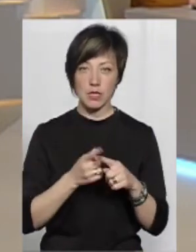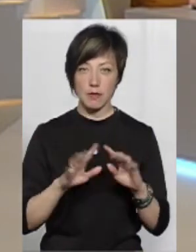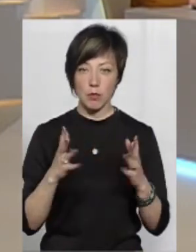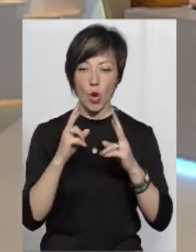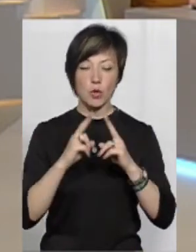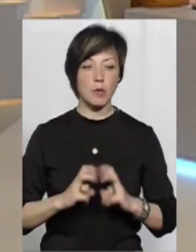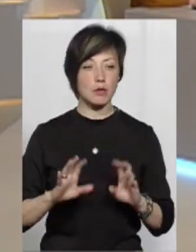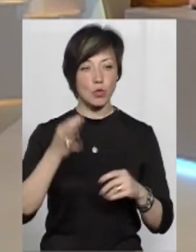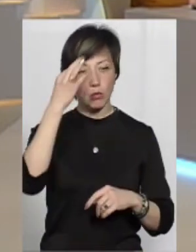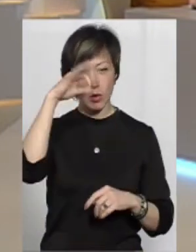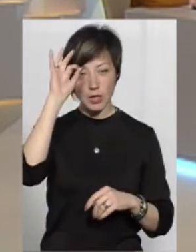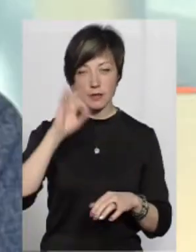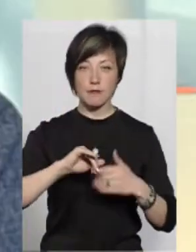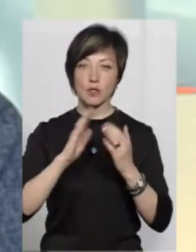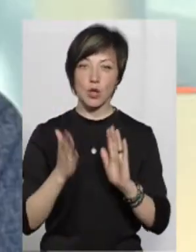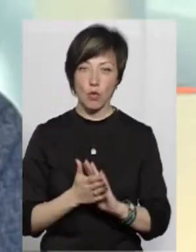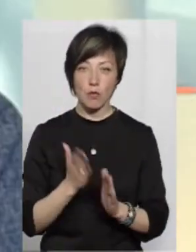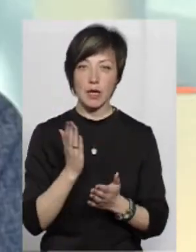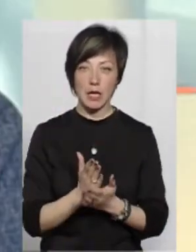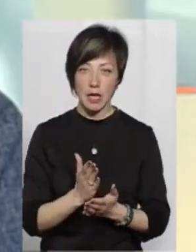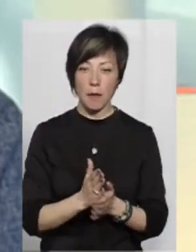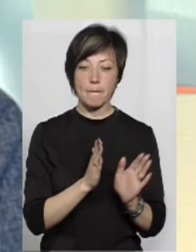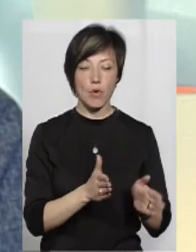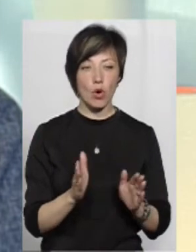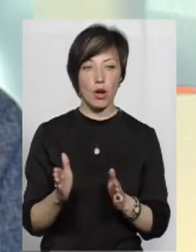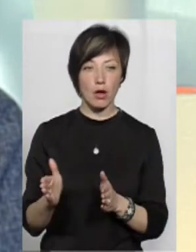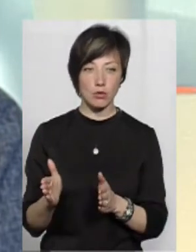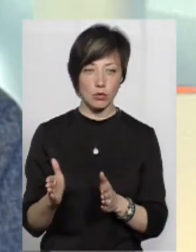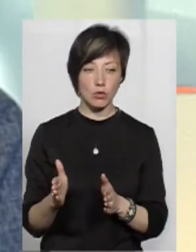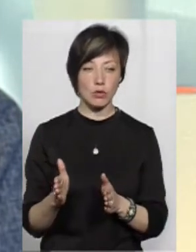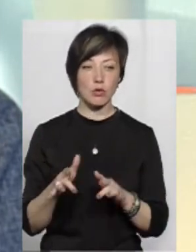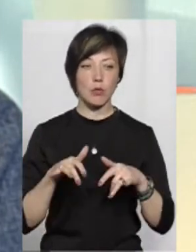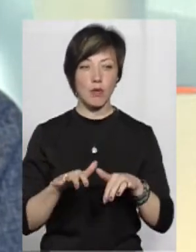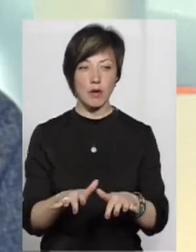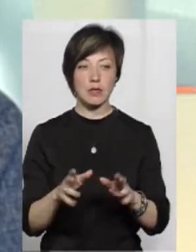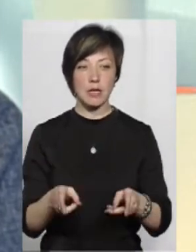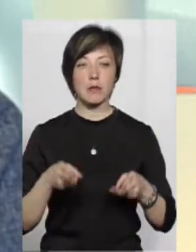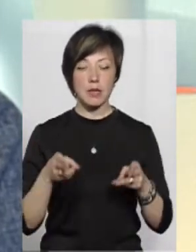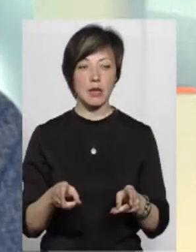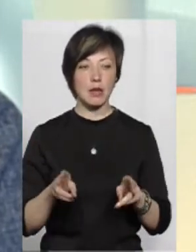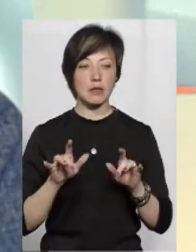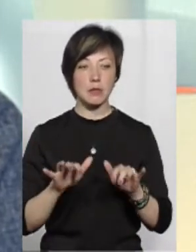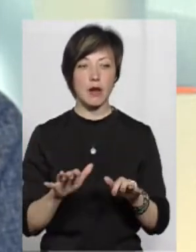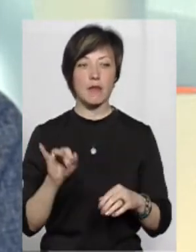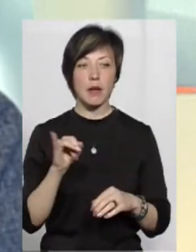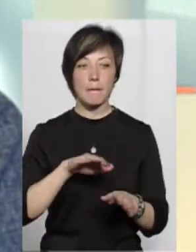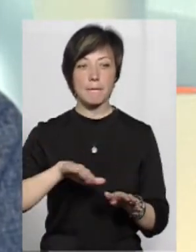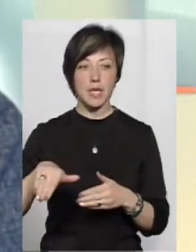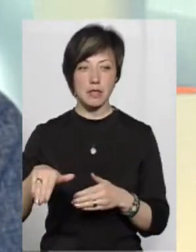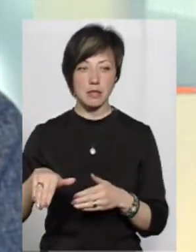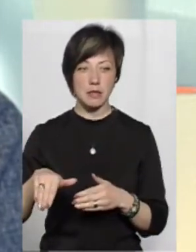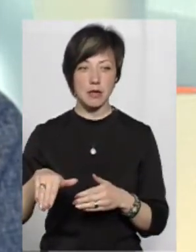що тут буде розбиратися поліція, але в цілому є загальний порядок провадження у кримінальних справах. Тобто,